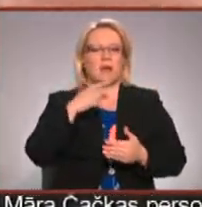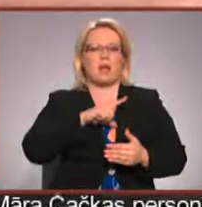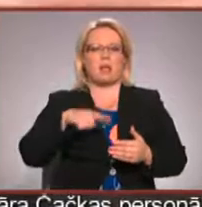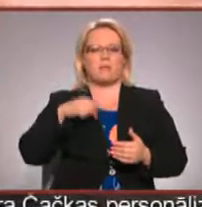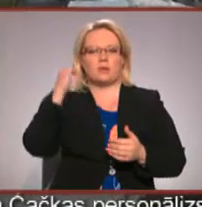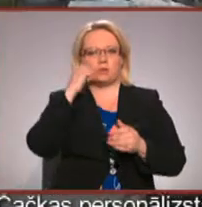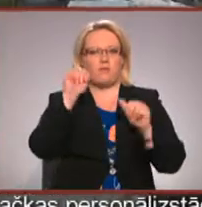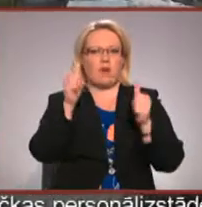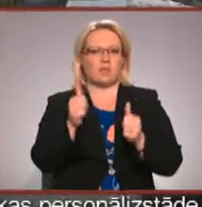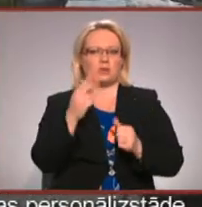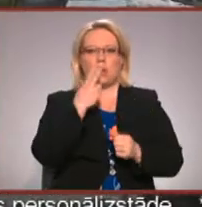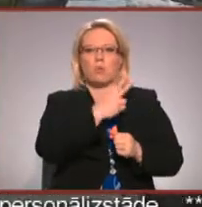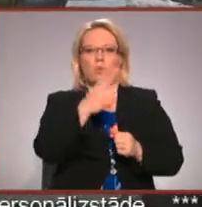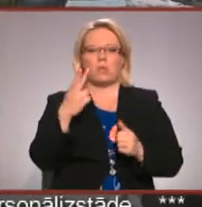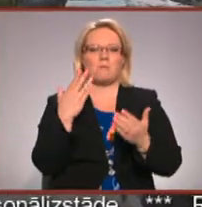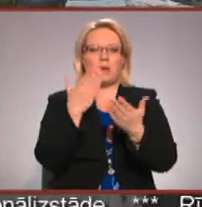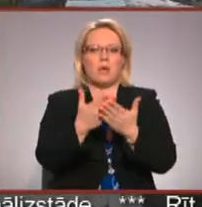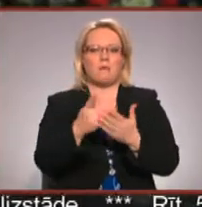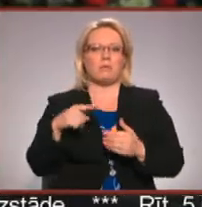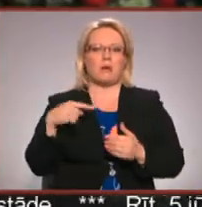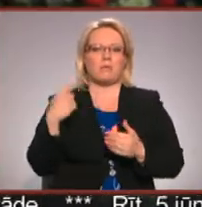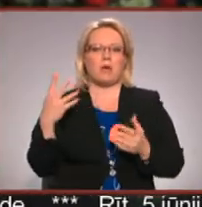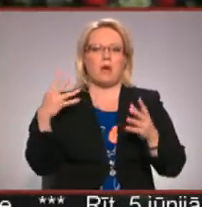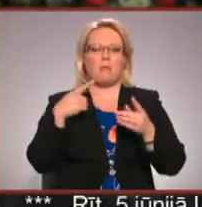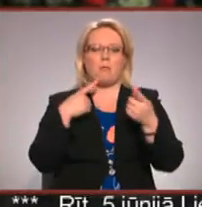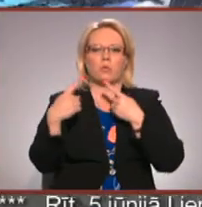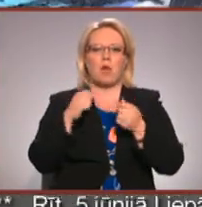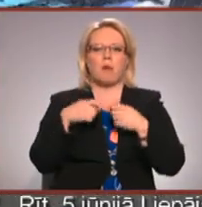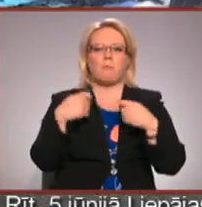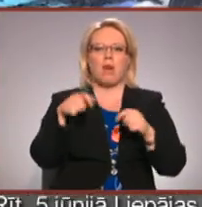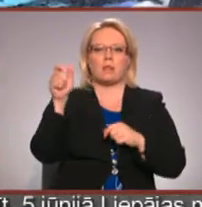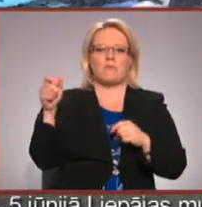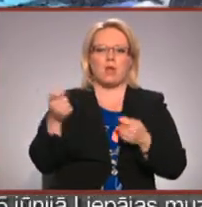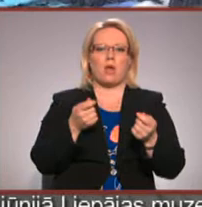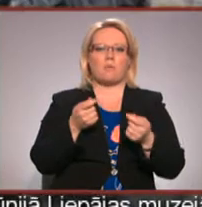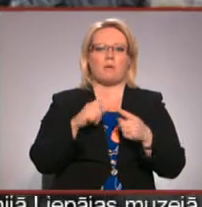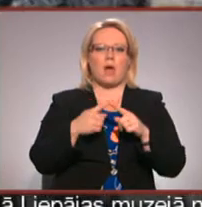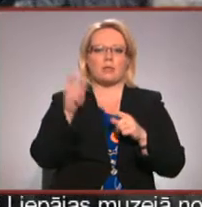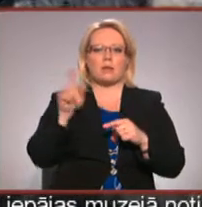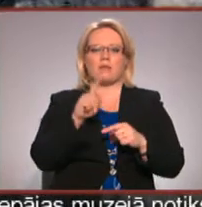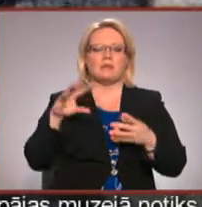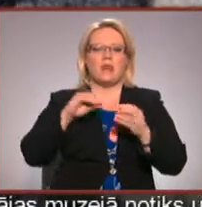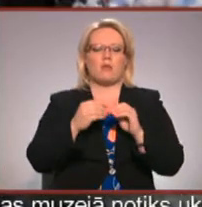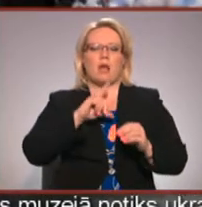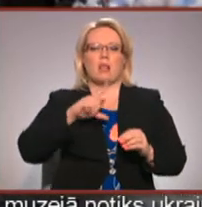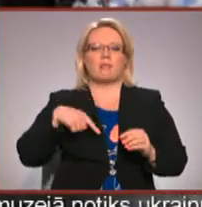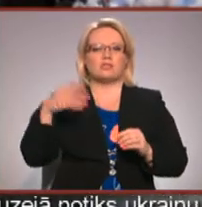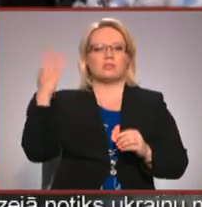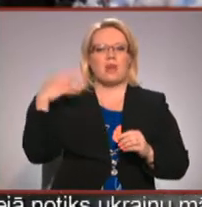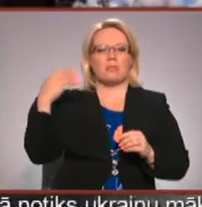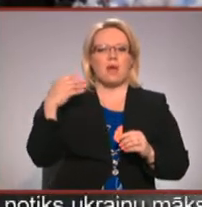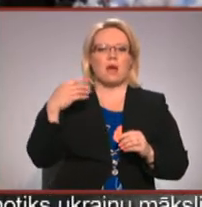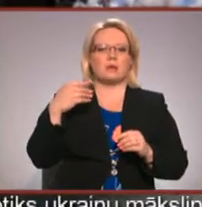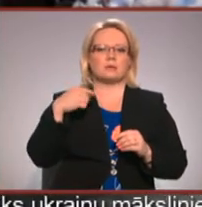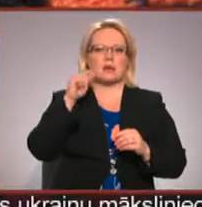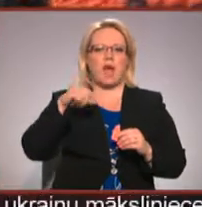suvenīrus, aplūkojot piedāvājumu un apunājotiesi pārdevējām un adītājām atklājām, ka ne visas cenšas ievērat Latviešu senās rākstu zīmes,